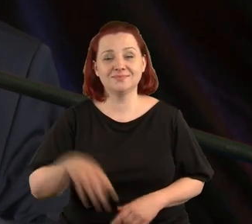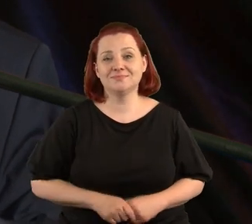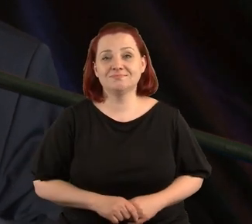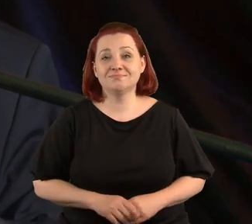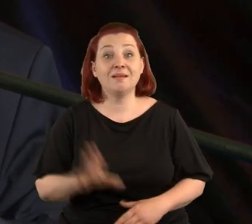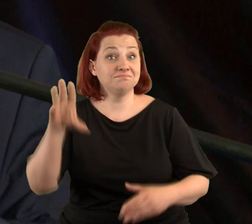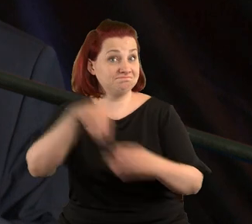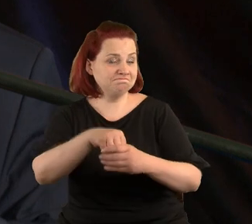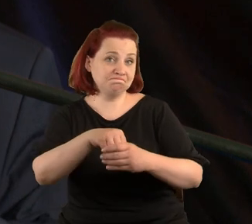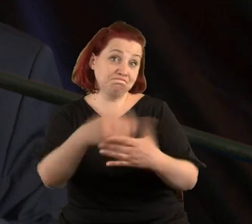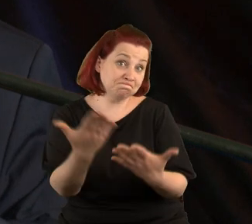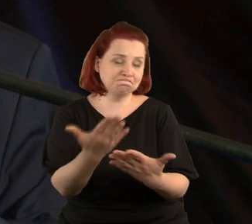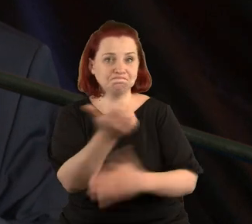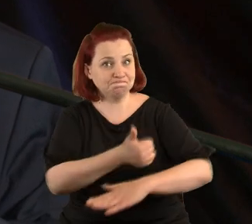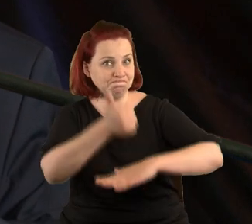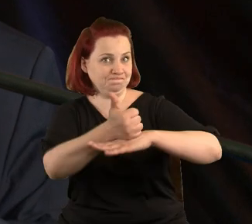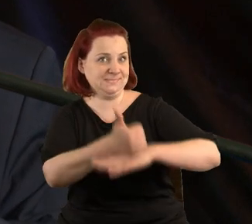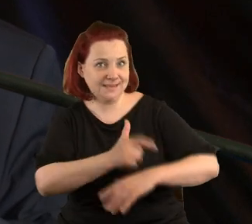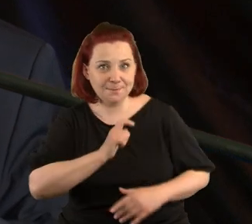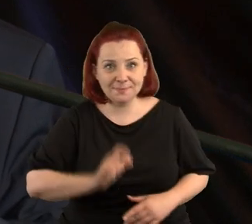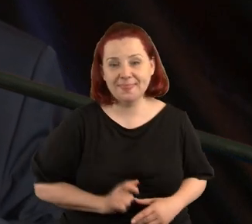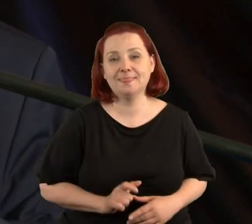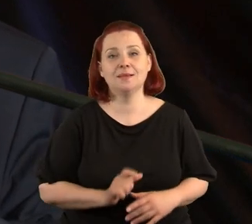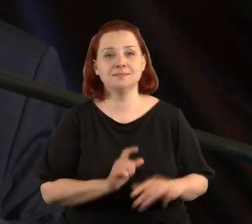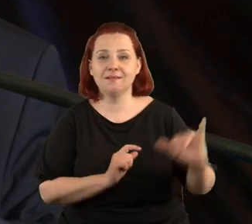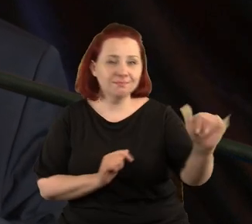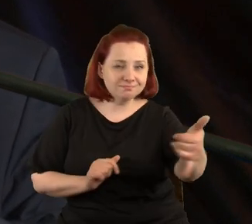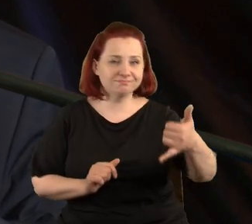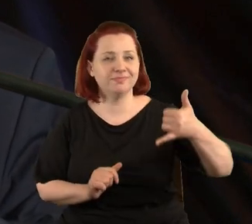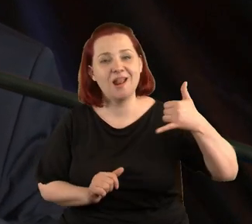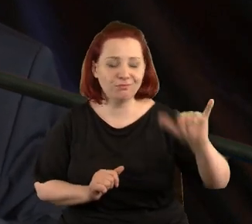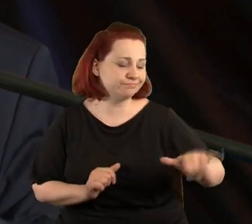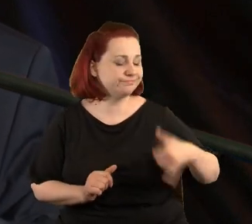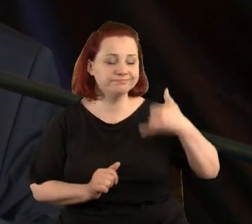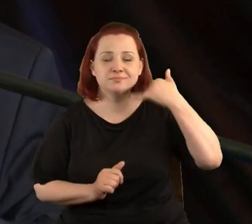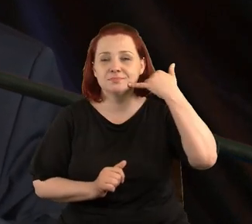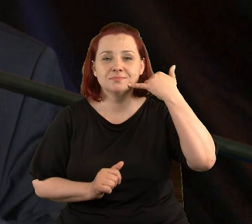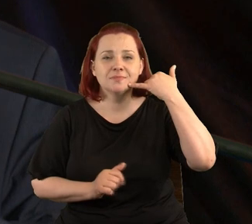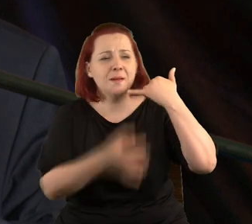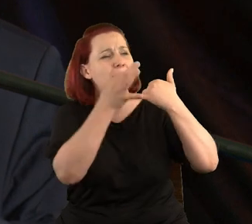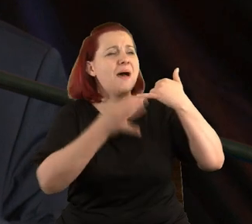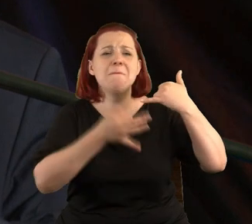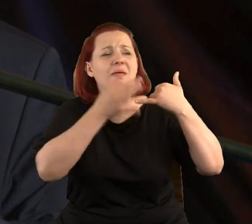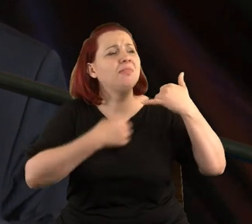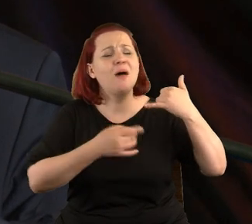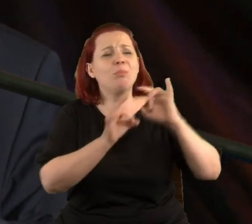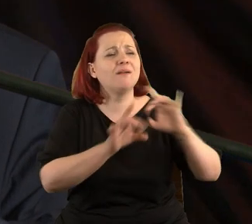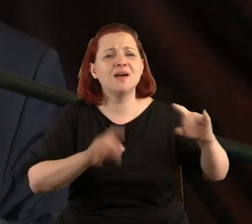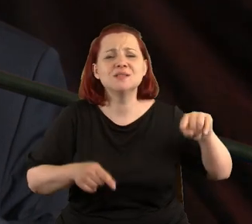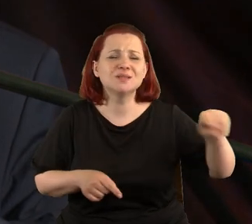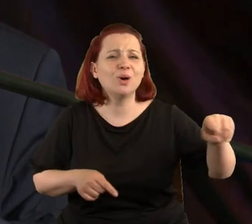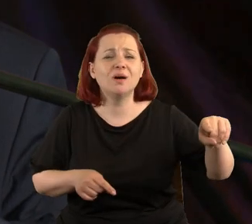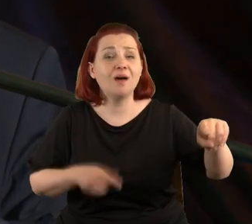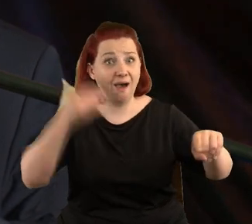pełniąc funkcję w gabinecie, telefon, odbieram telefon, pani pyta, panie profesorze, czy